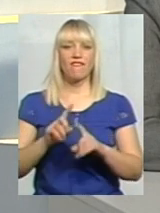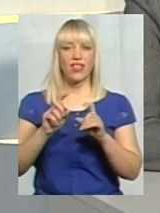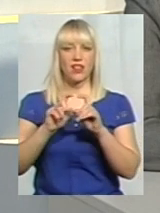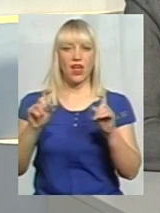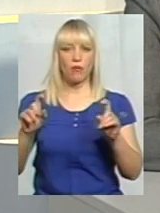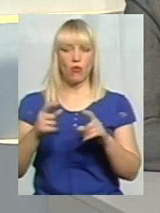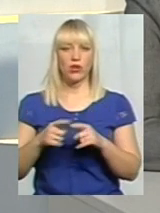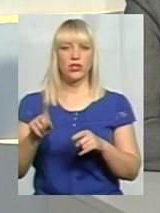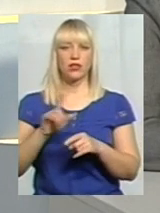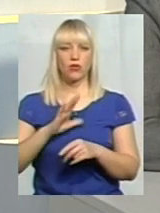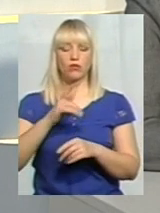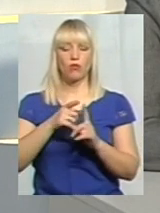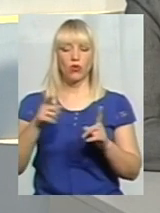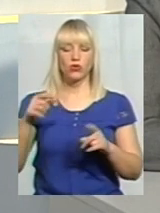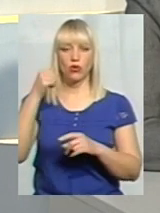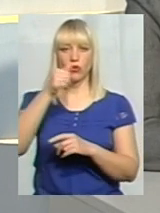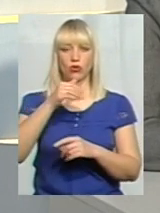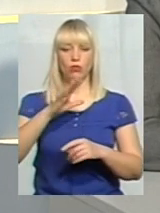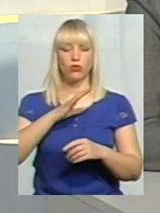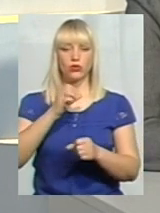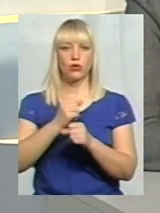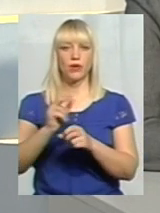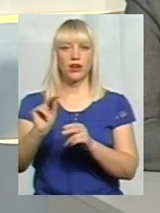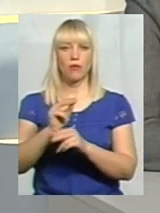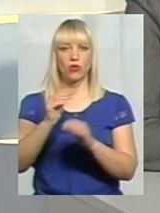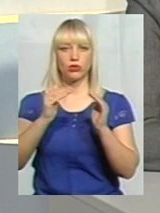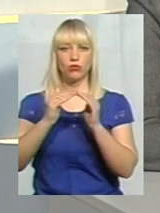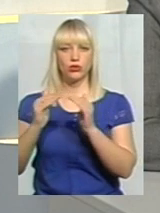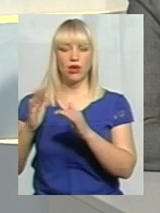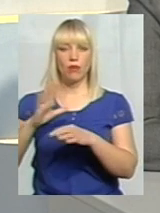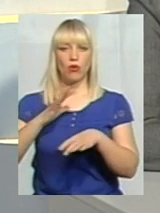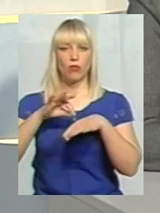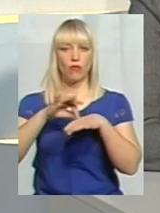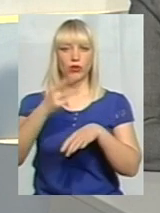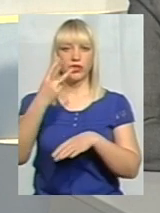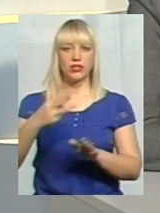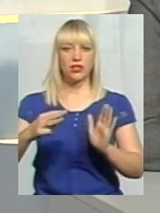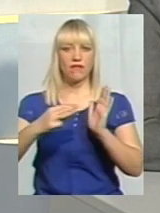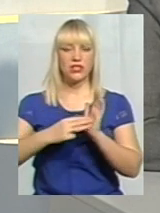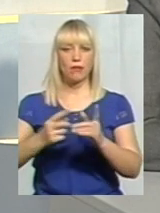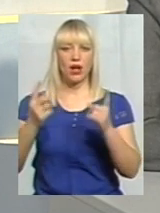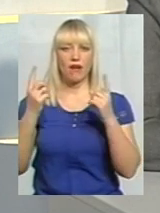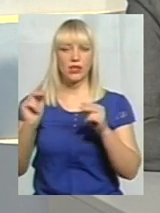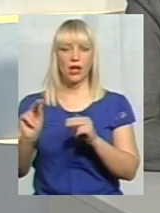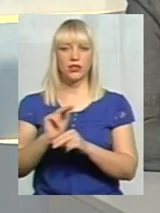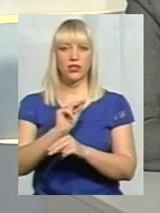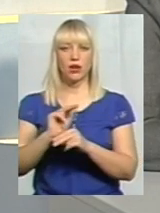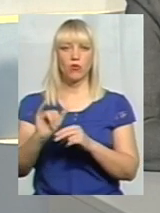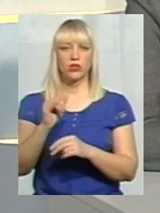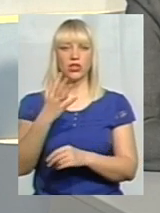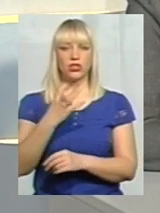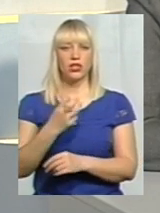було також зроблено багато і по ремонту будівель. Це було проведено 38 капітальних ремонтів наших будівлі і